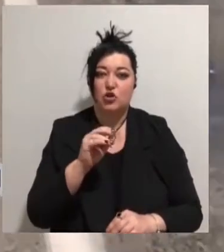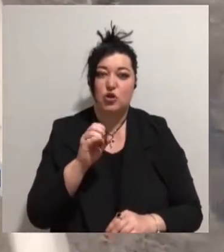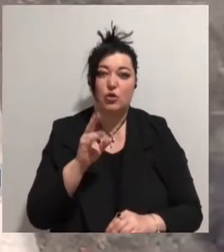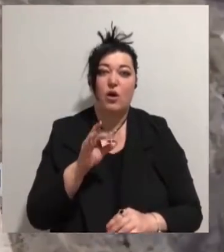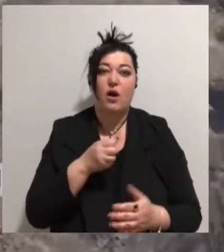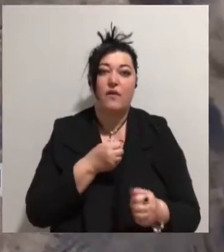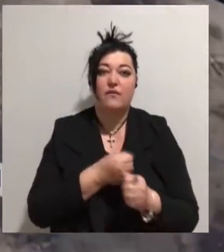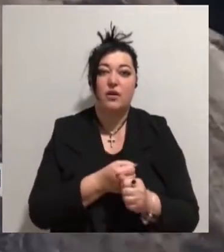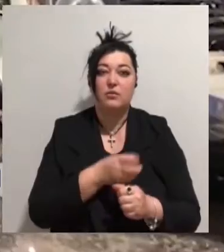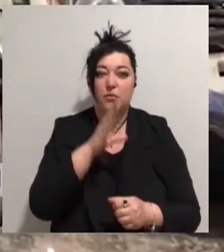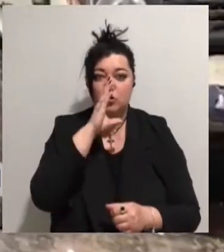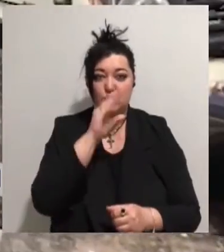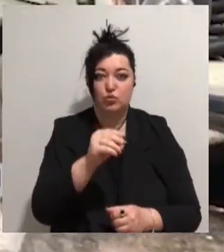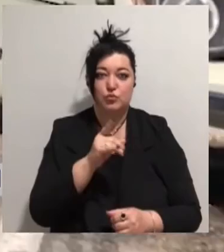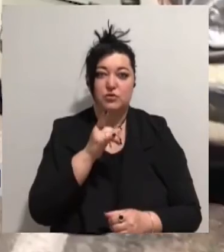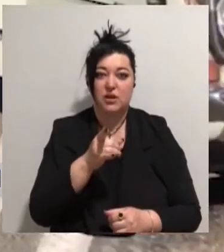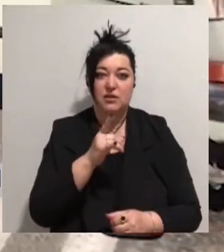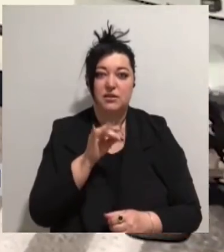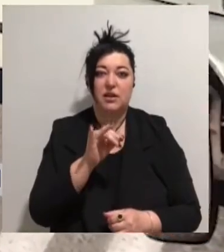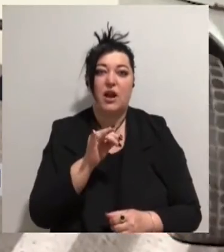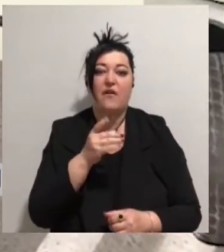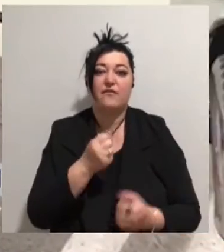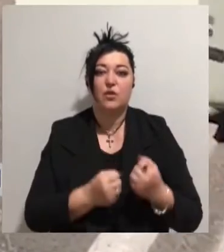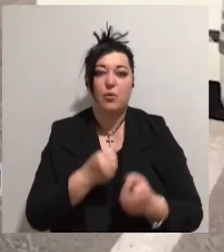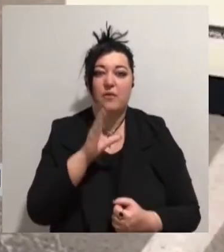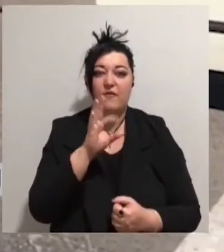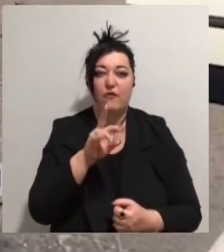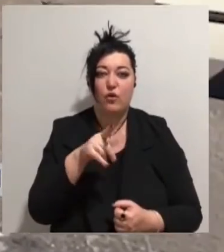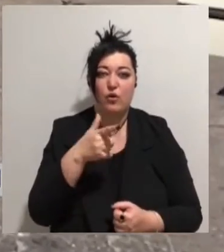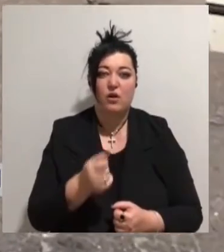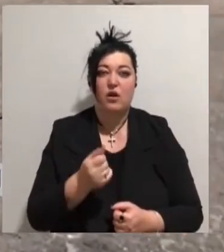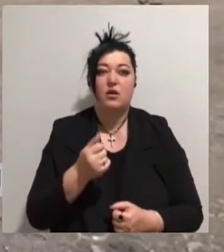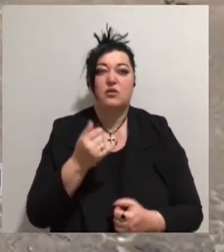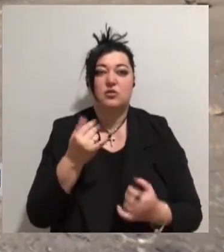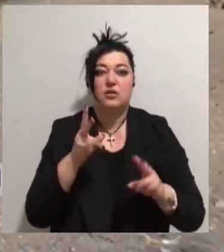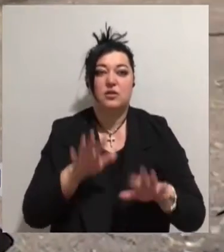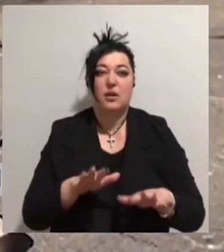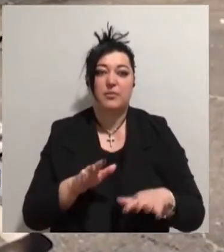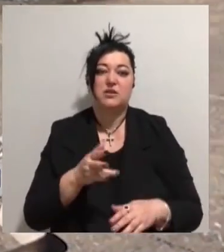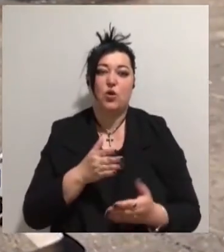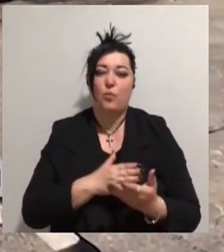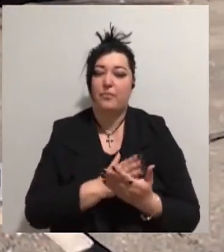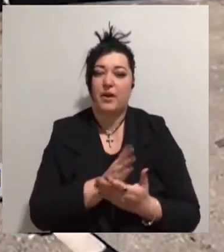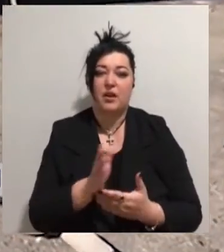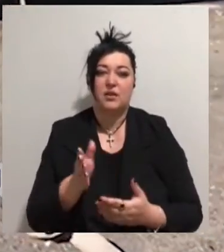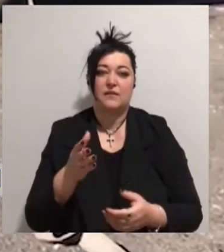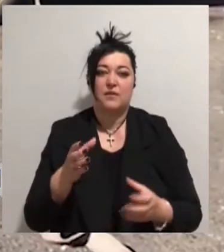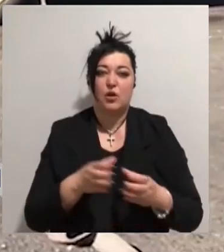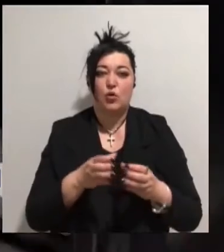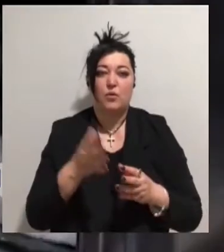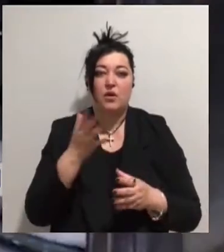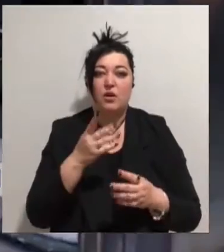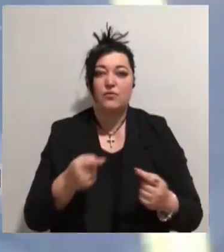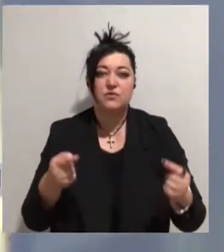маршрутного таксі та автомобіля «Волга». Наразі на місці працює слідчо-оперативна група, яка встановлює причину, що